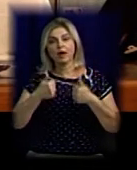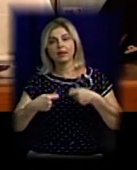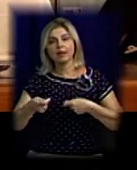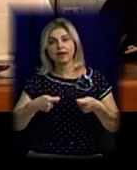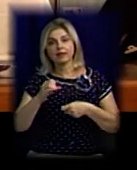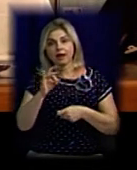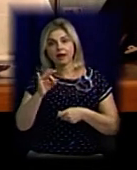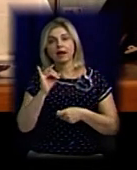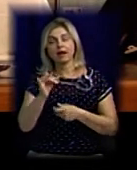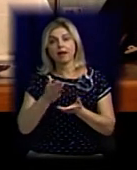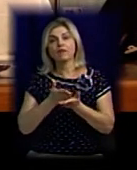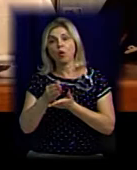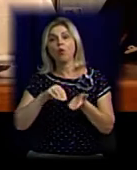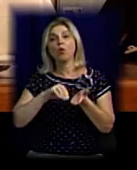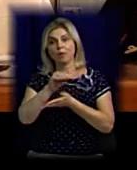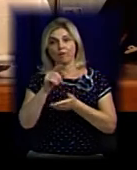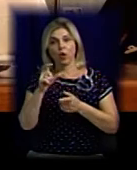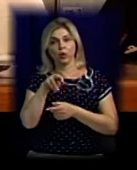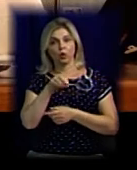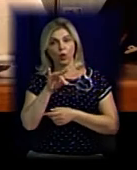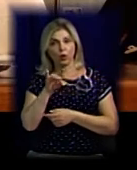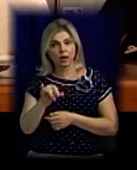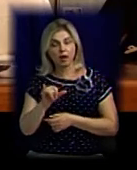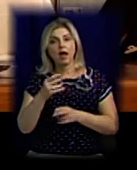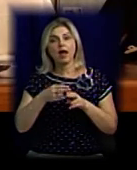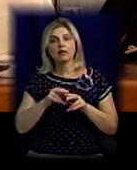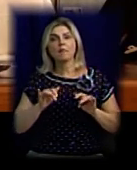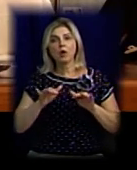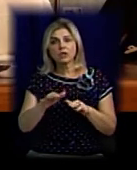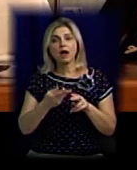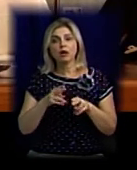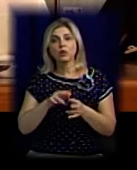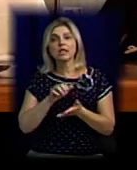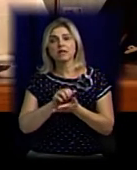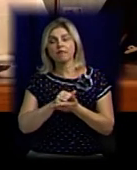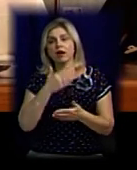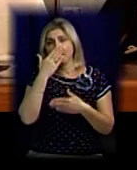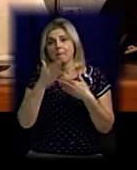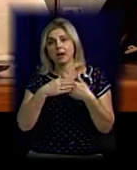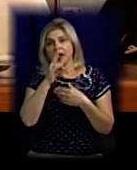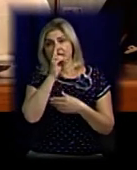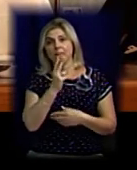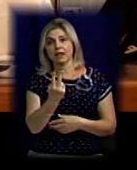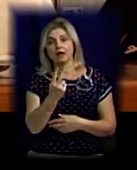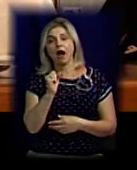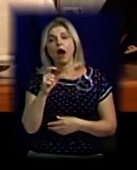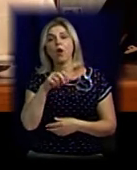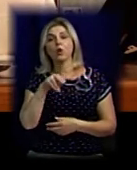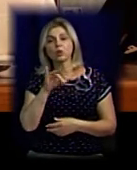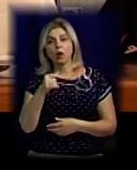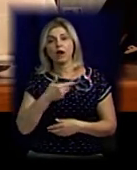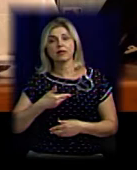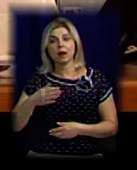виходити на закупівлю хлору. Але це процес, який займає біля двох місяців, а хлору нам